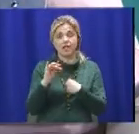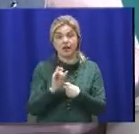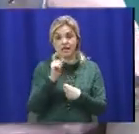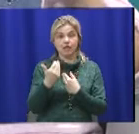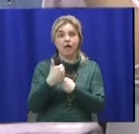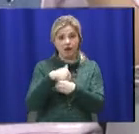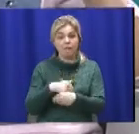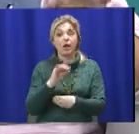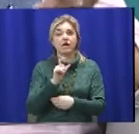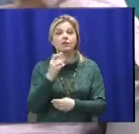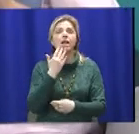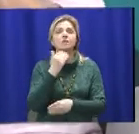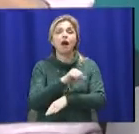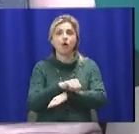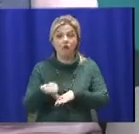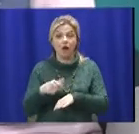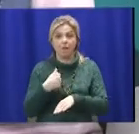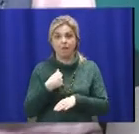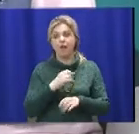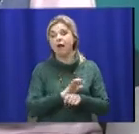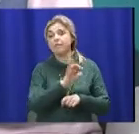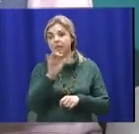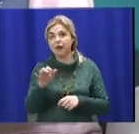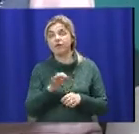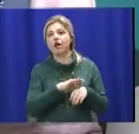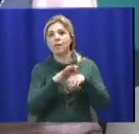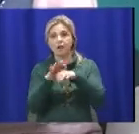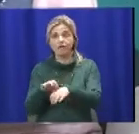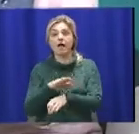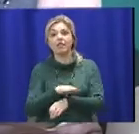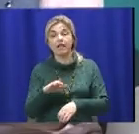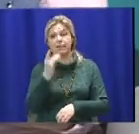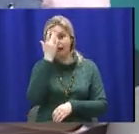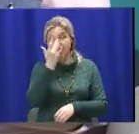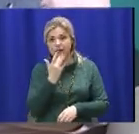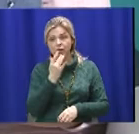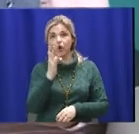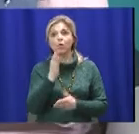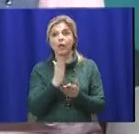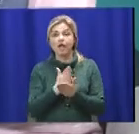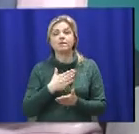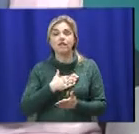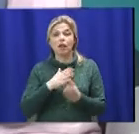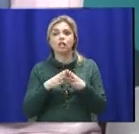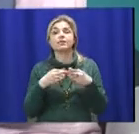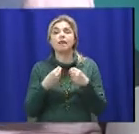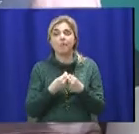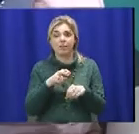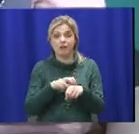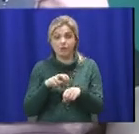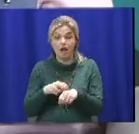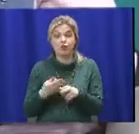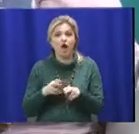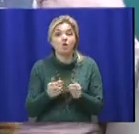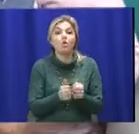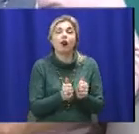бабусям в іншу область, в інший район своїх дитячок на літо, але ж у нас є сімейний лікар, який тут біля нас. Як